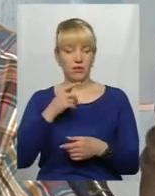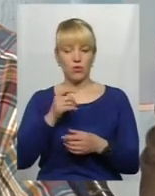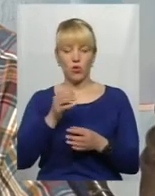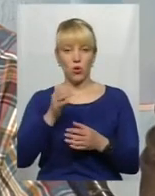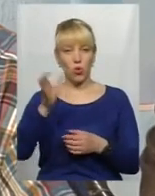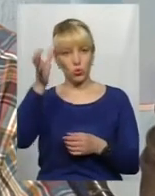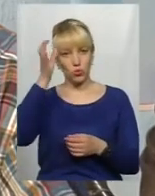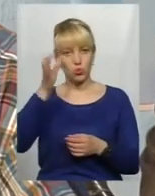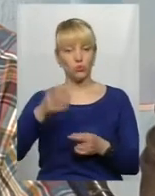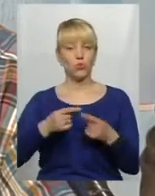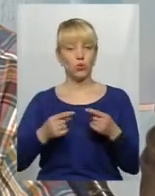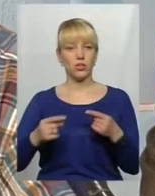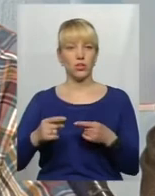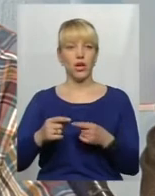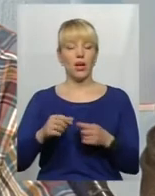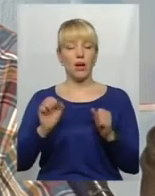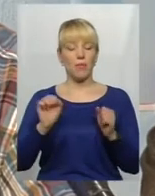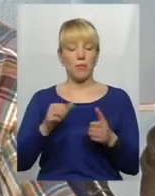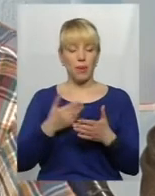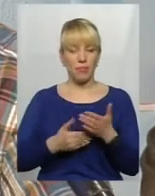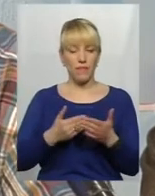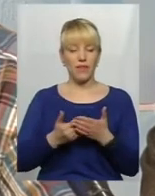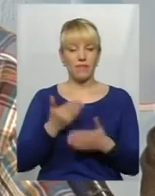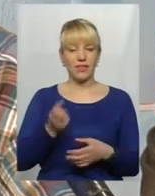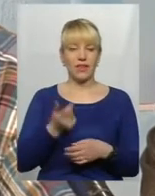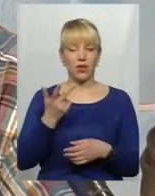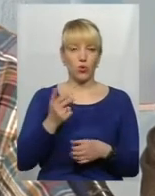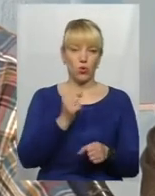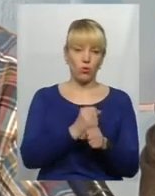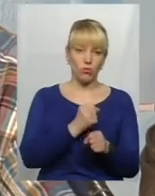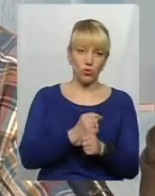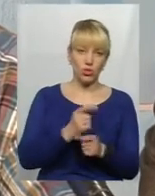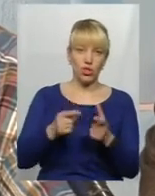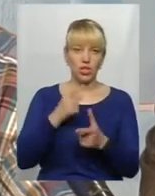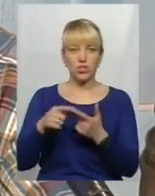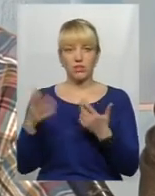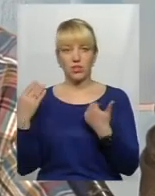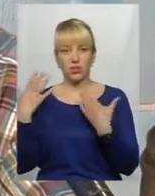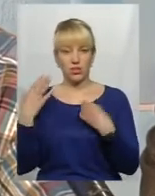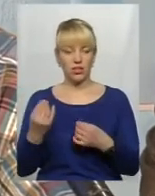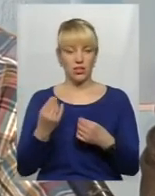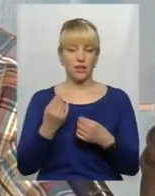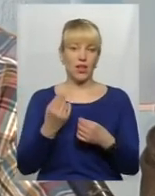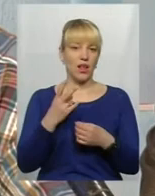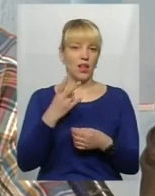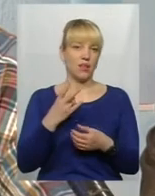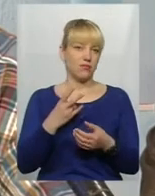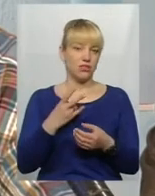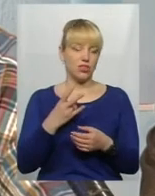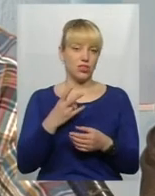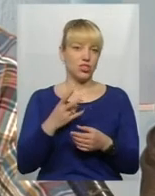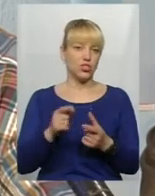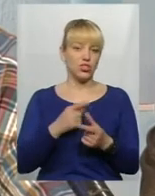певно, що від кількох днів робочих чи неробочих навряд чи сильно зміниться наша